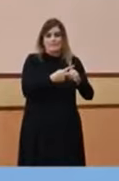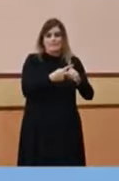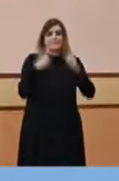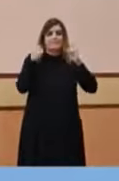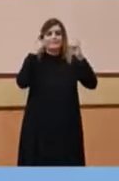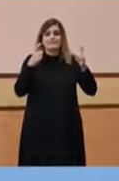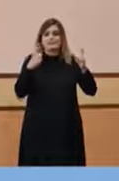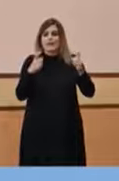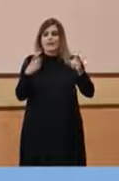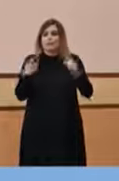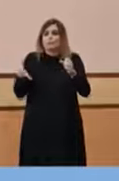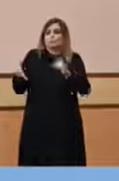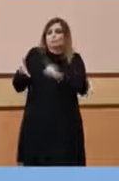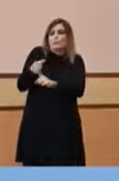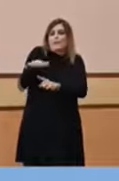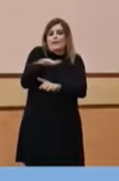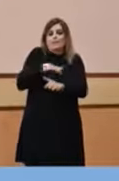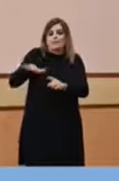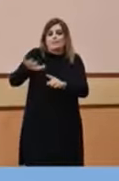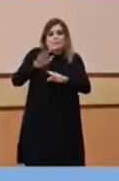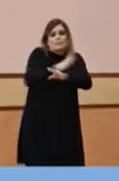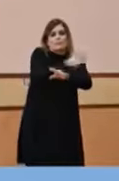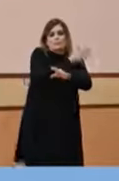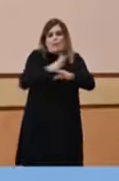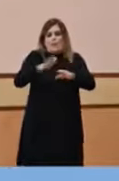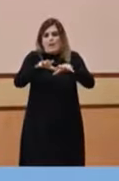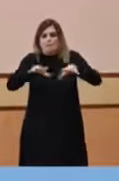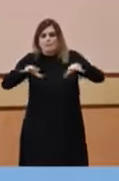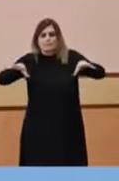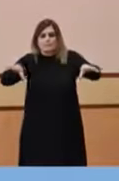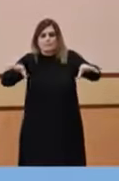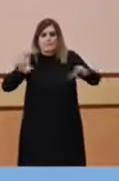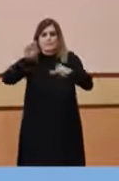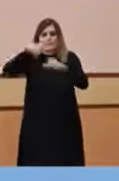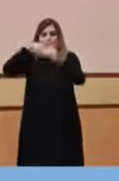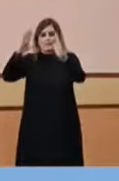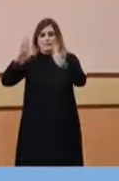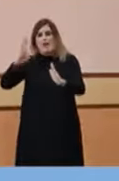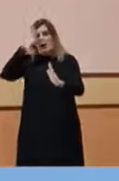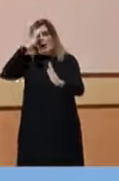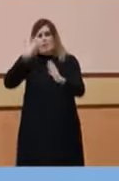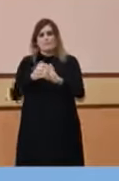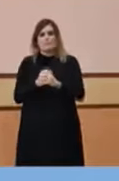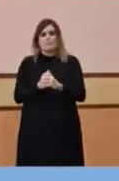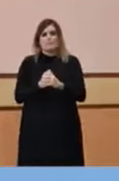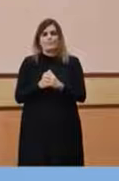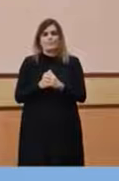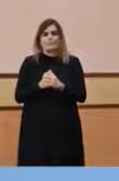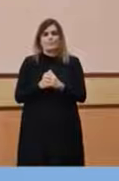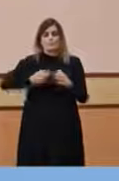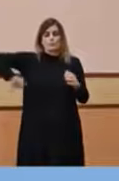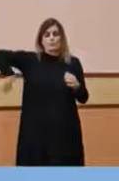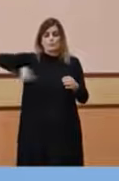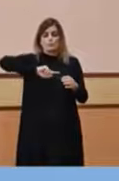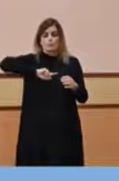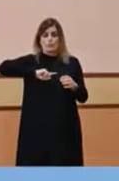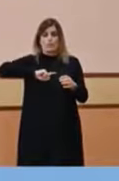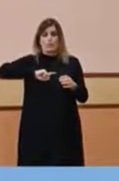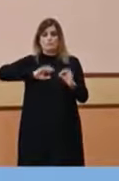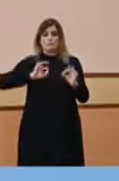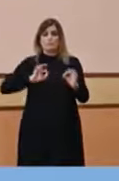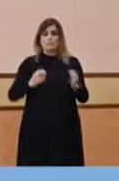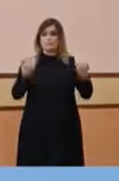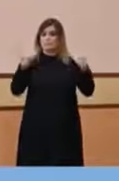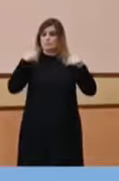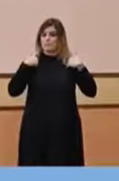s'han buscat espais alternatius complementaris als centres d'atenció primària. Des de la nostra xarxa de gerentes i gerents